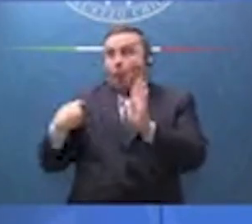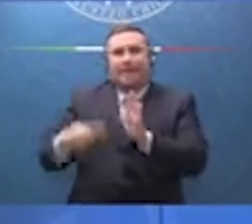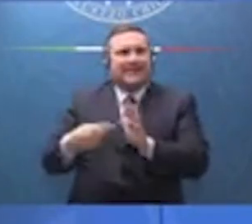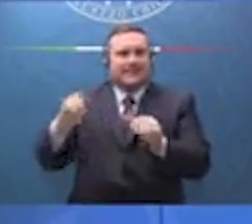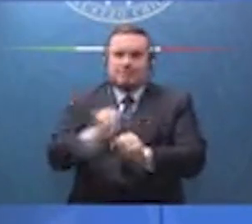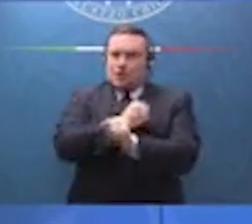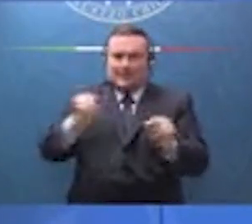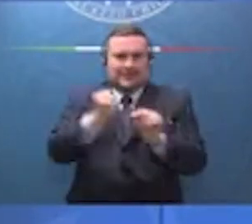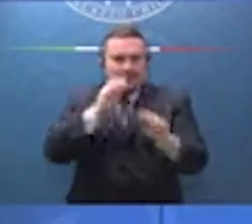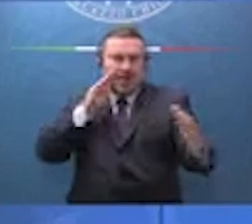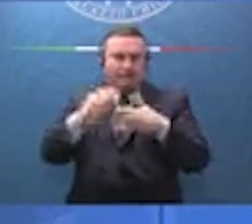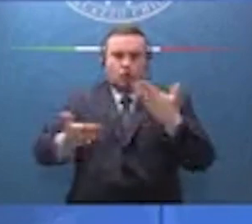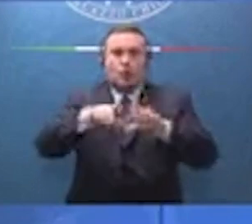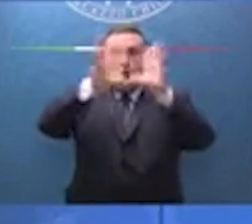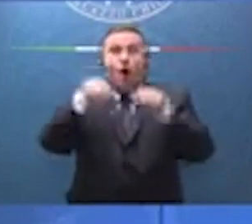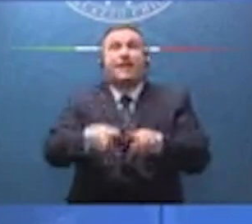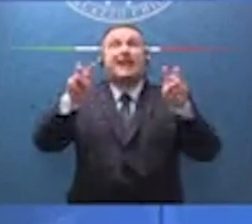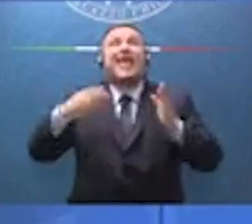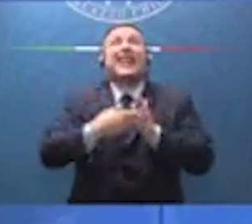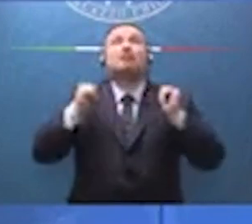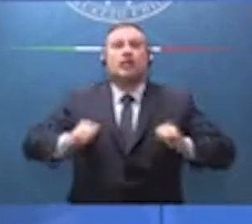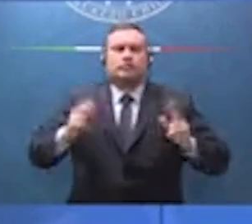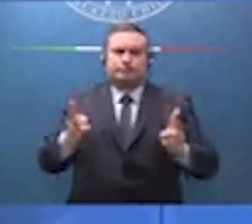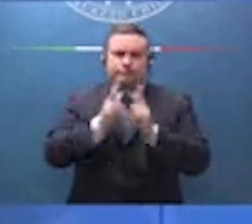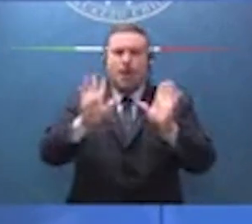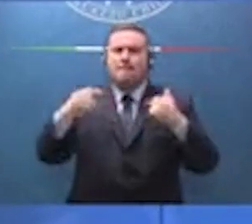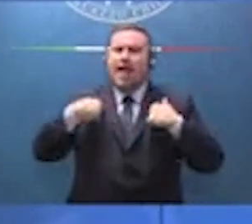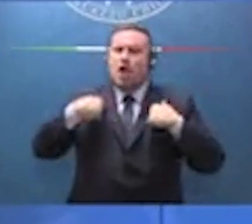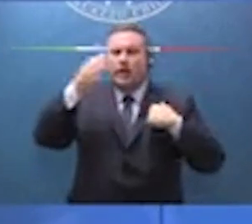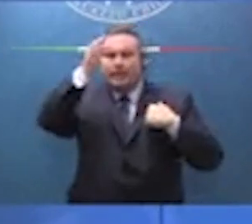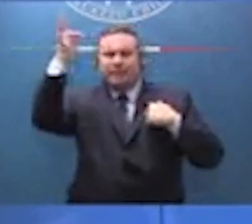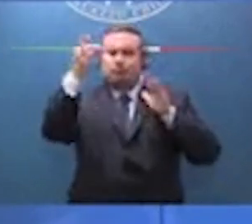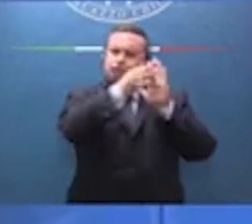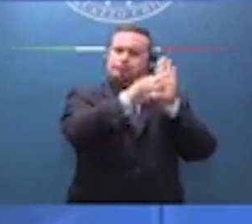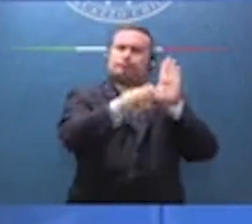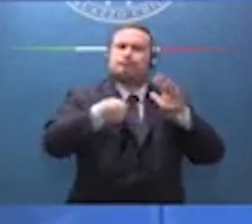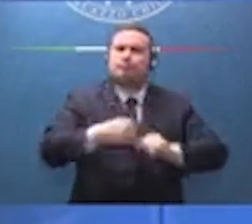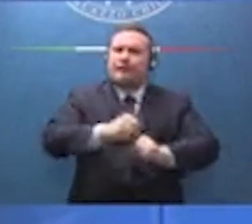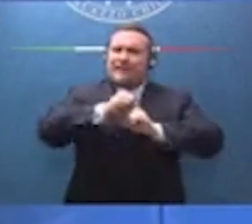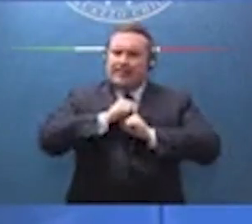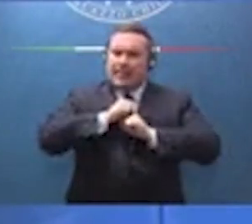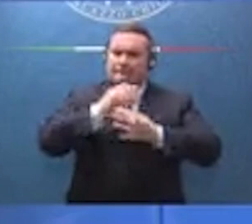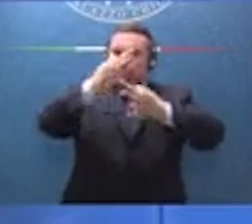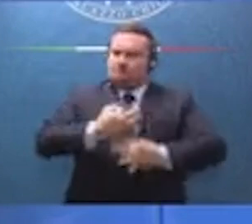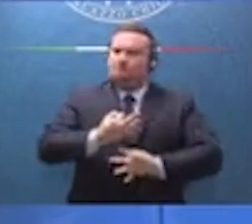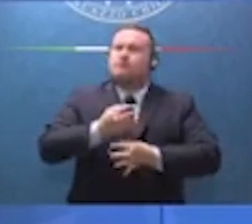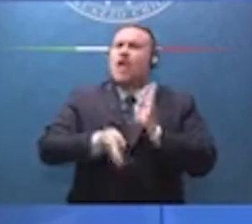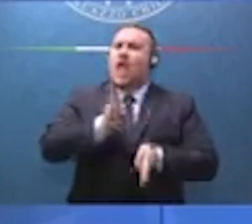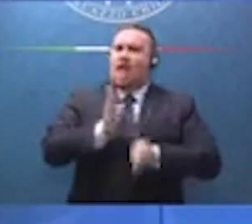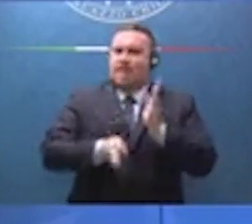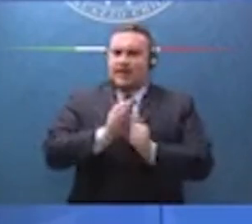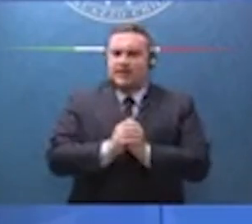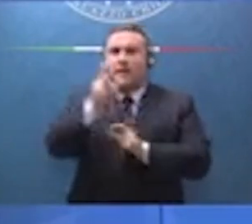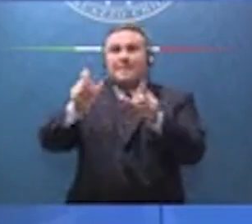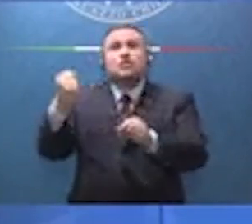di farlo. Ma intanto fedeli ai nostri principi noi stabiliamo che si continua a tutelare